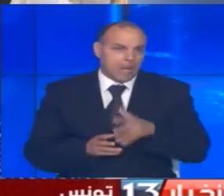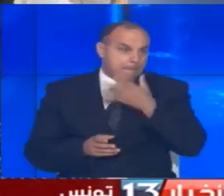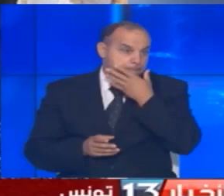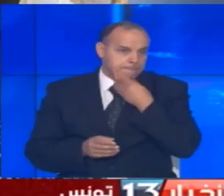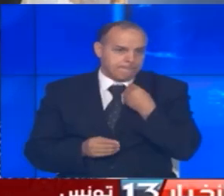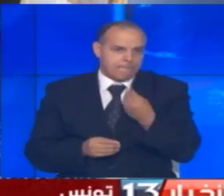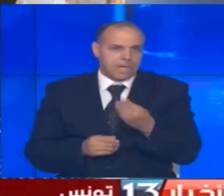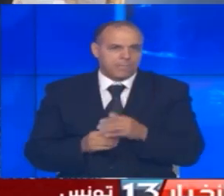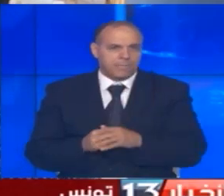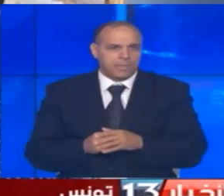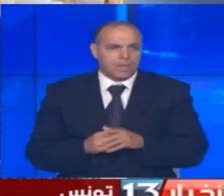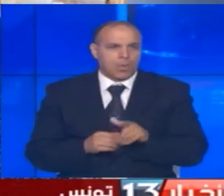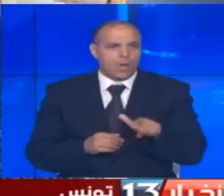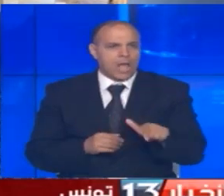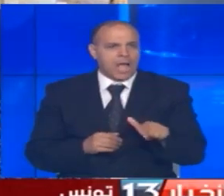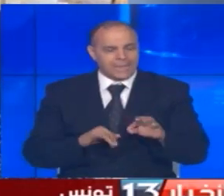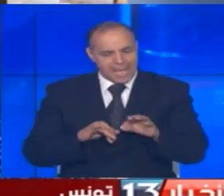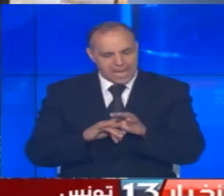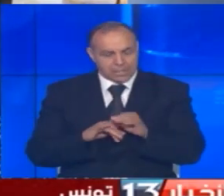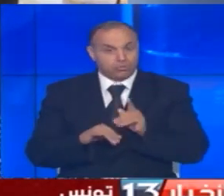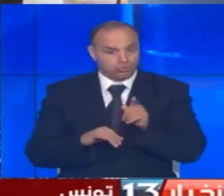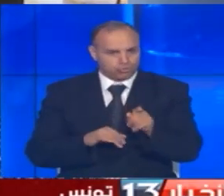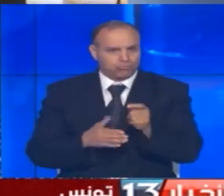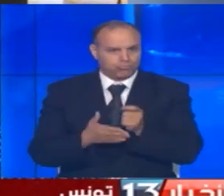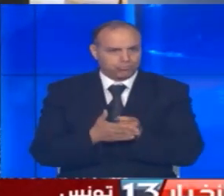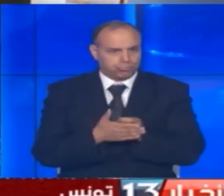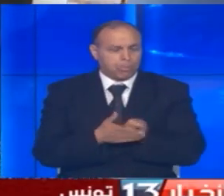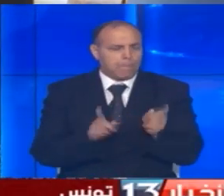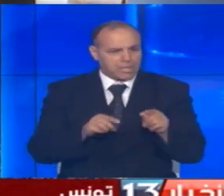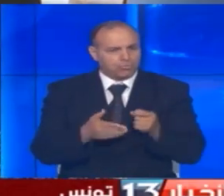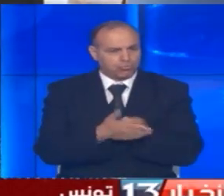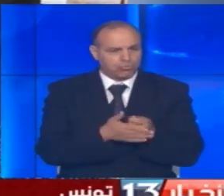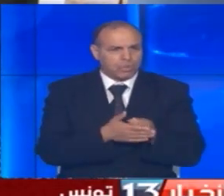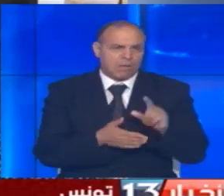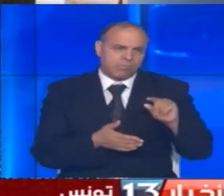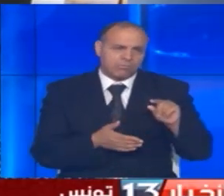برقدي برقدي وانا عندي دجا عرص شريت برقدي وانا ما زلت مش نشري